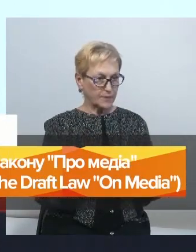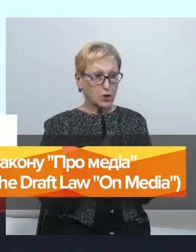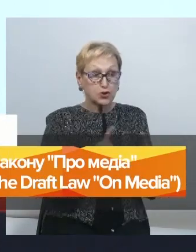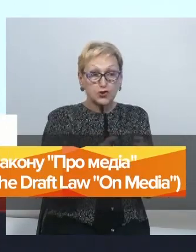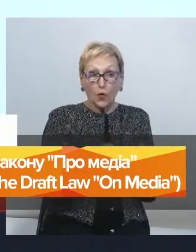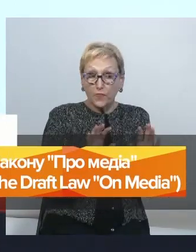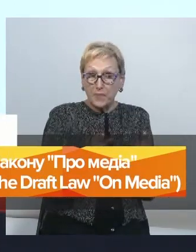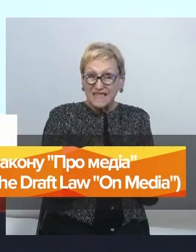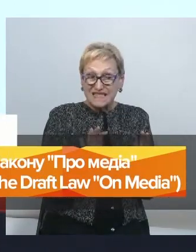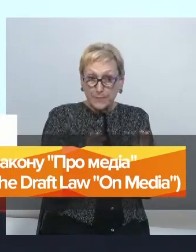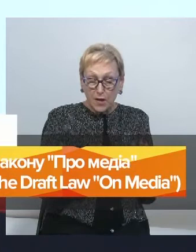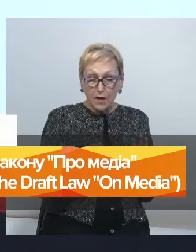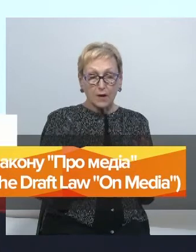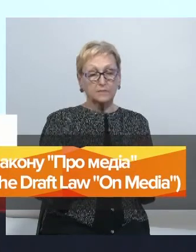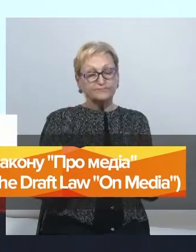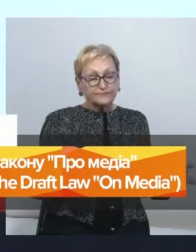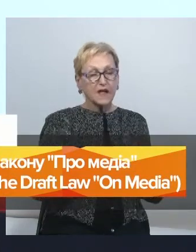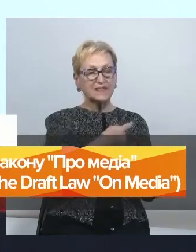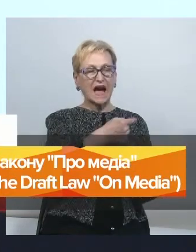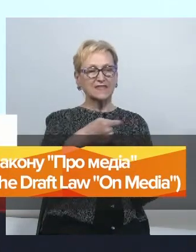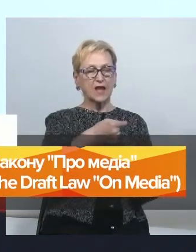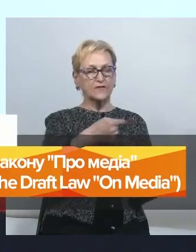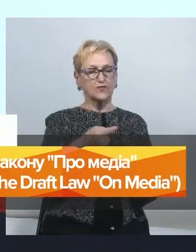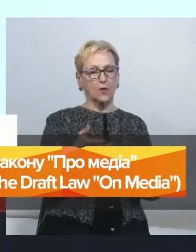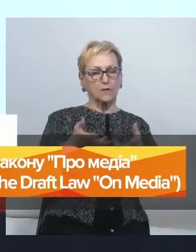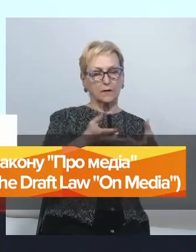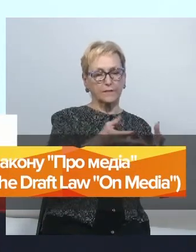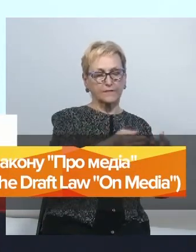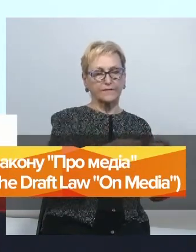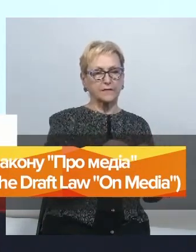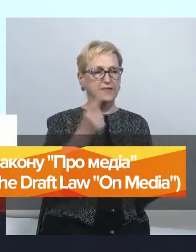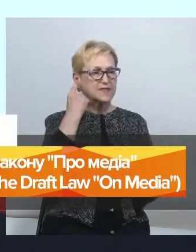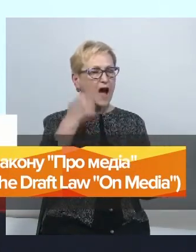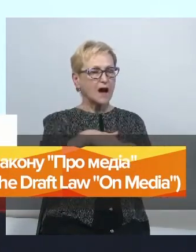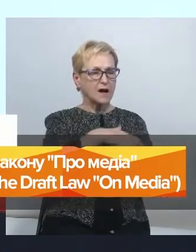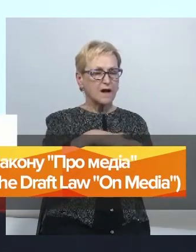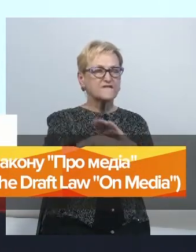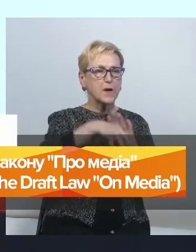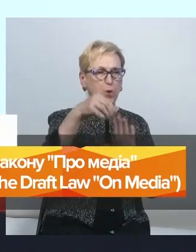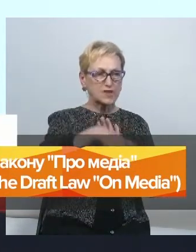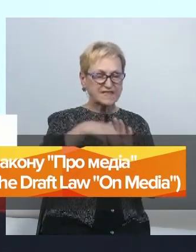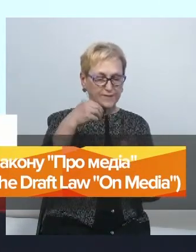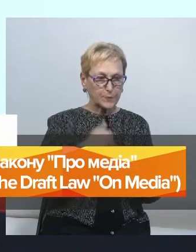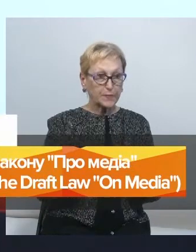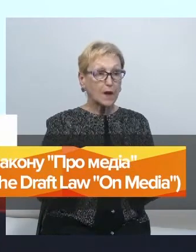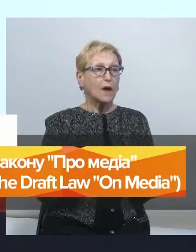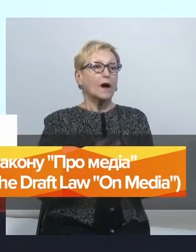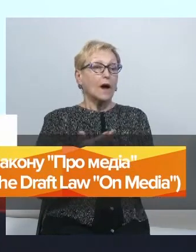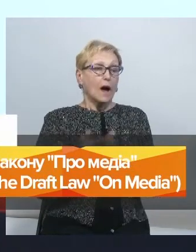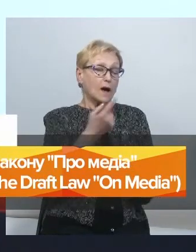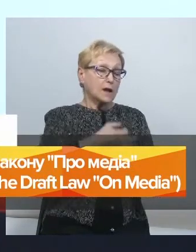в принципі, негативно впливає на того ж виборця, на формування ним думки. Тобто, одна частина цих дискусій пов'язана з тим, що